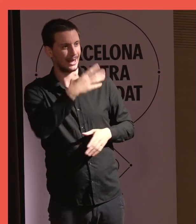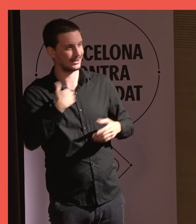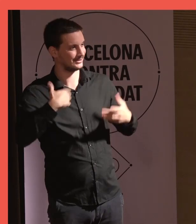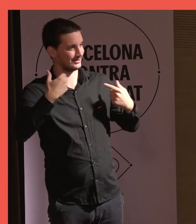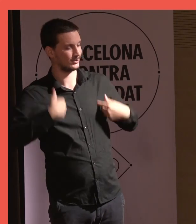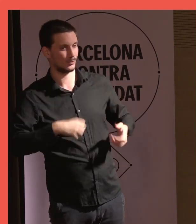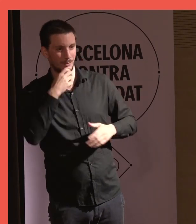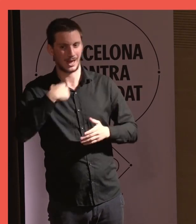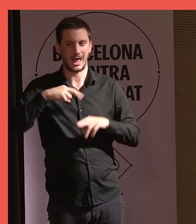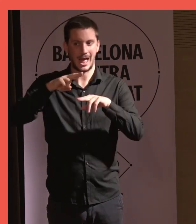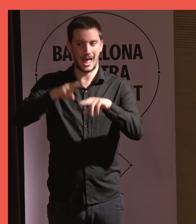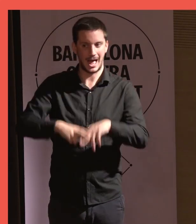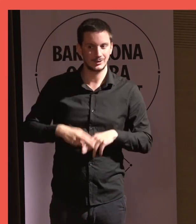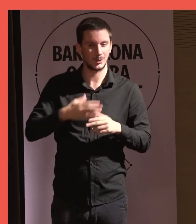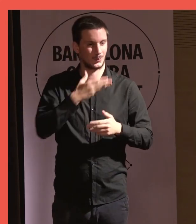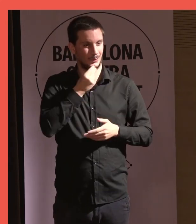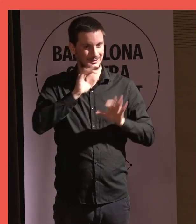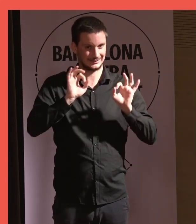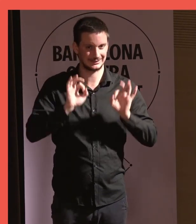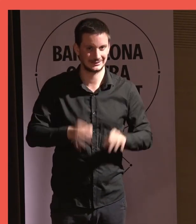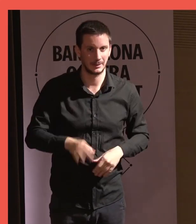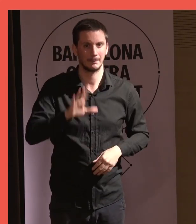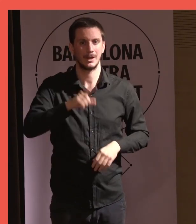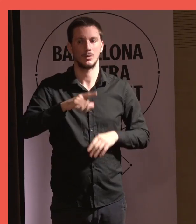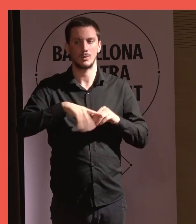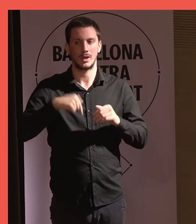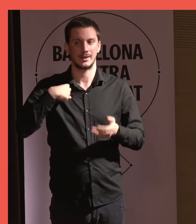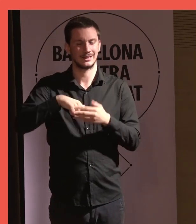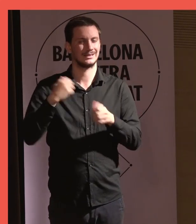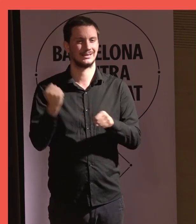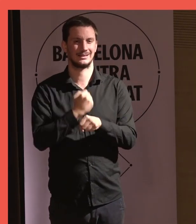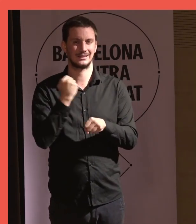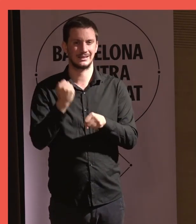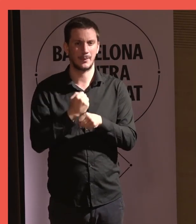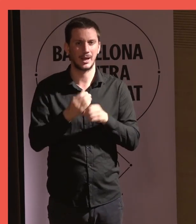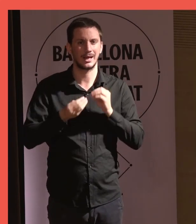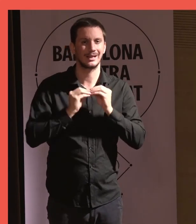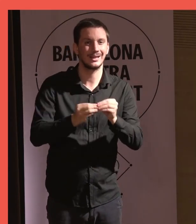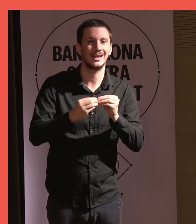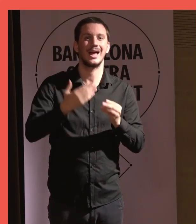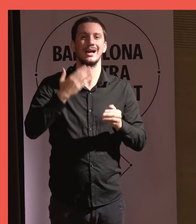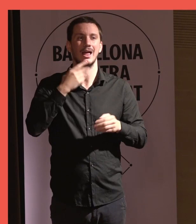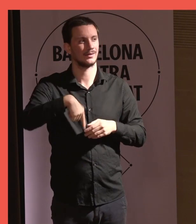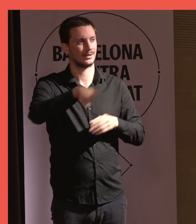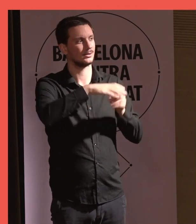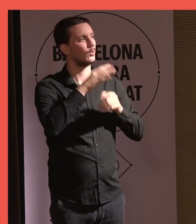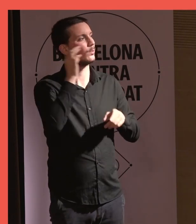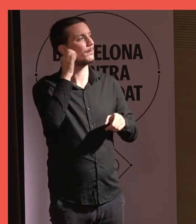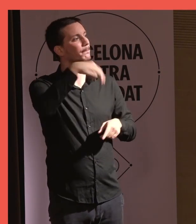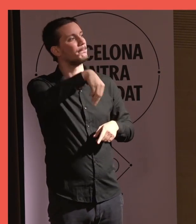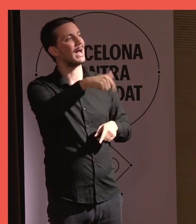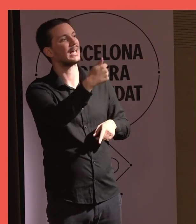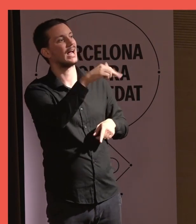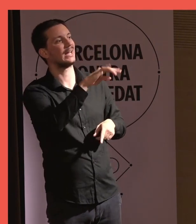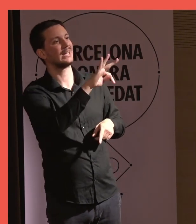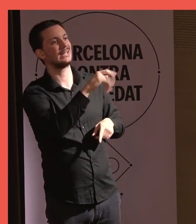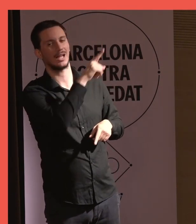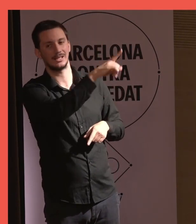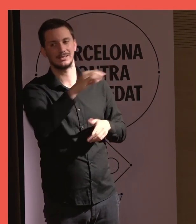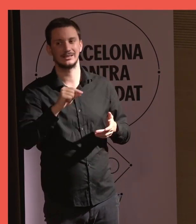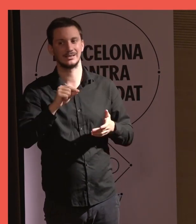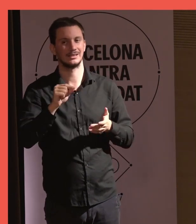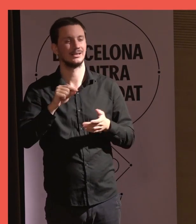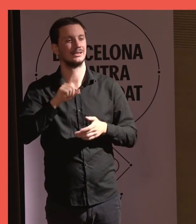vedeta i a tots els actes que vaig, però darrere meu perquè pugui fer bé la meva feina hi ha molta gent. Mira la Margarita allà, la Margarita de